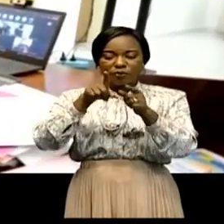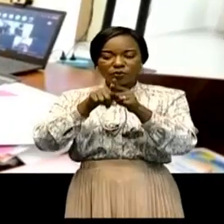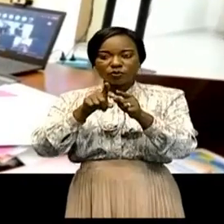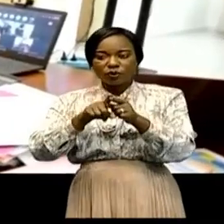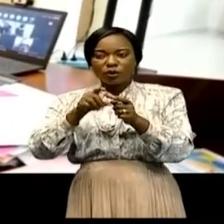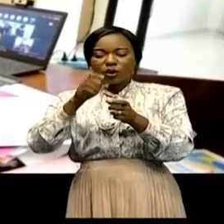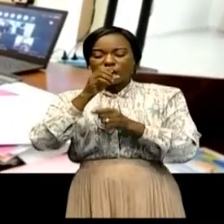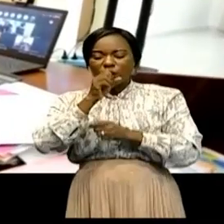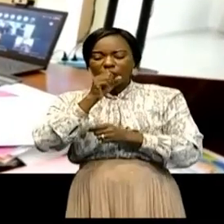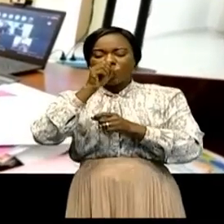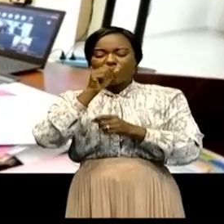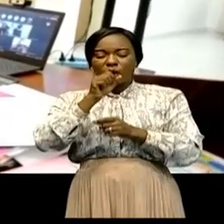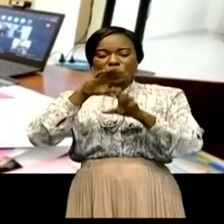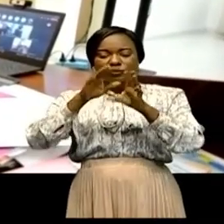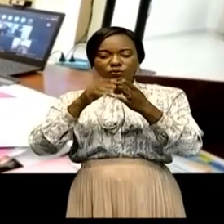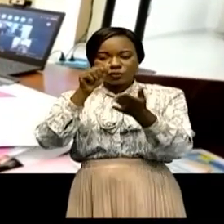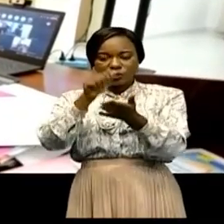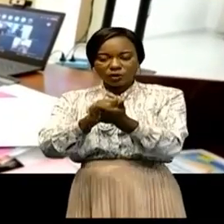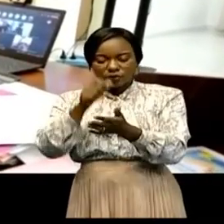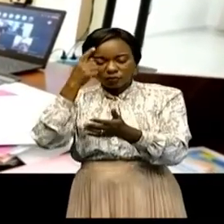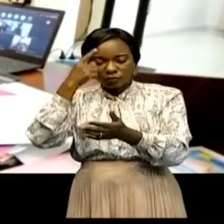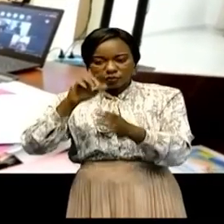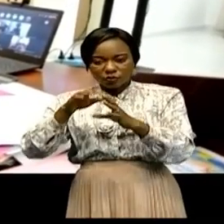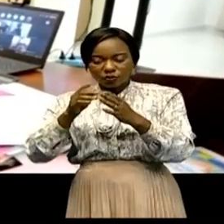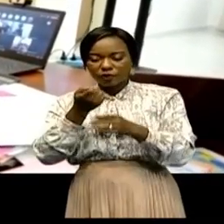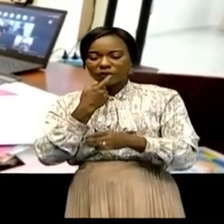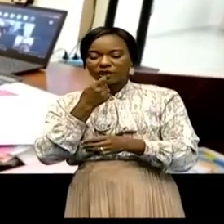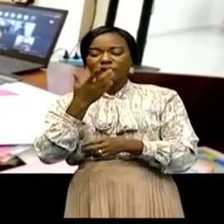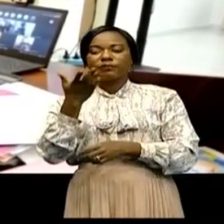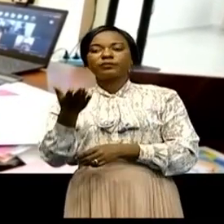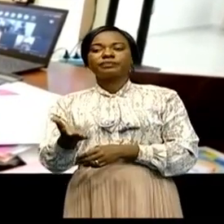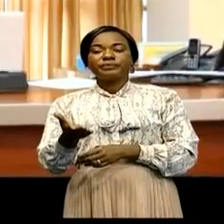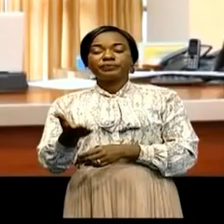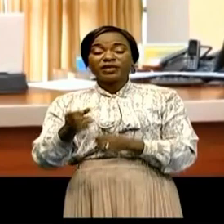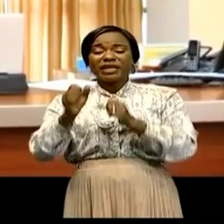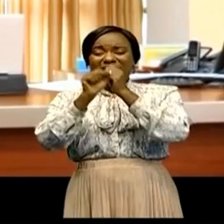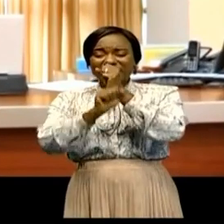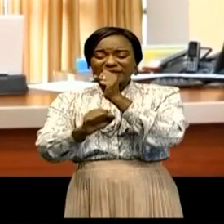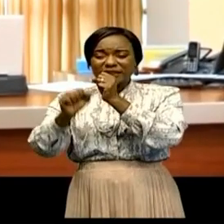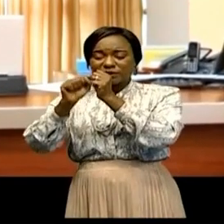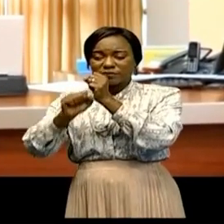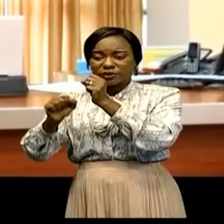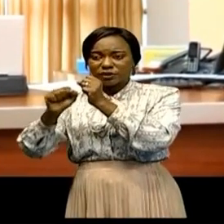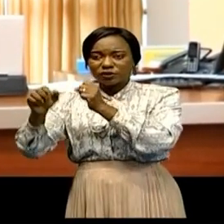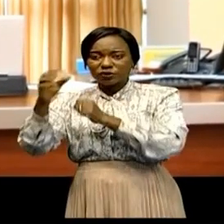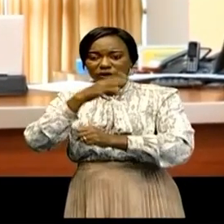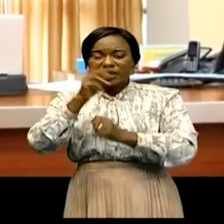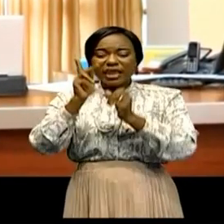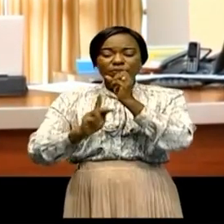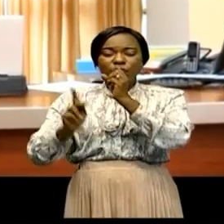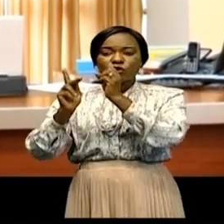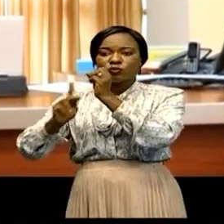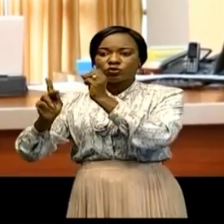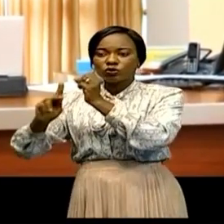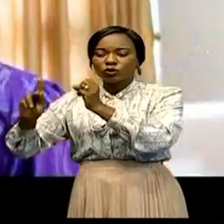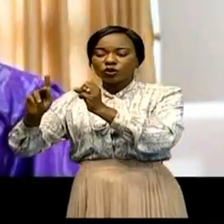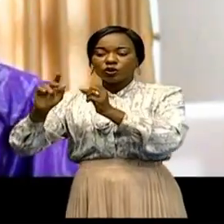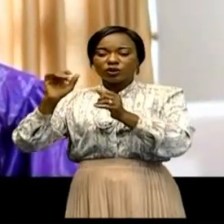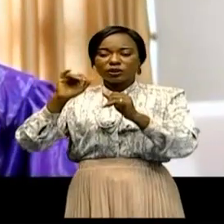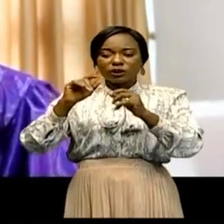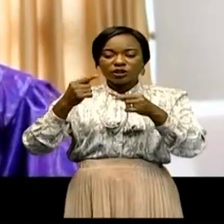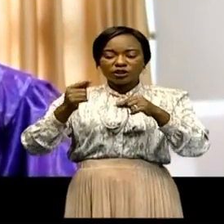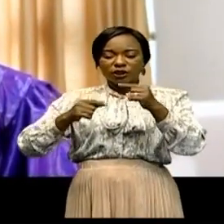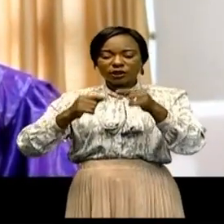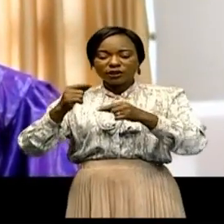hôpitaux et amélioration de la référence médicale, la sensibilisation et la promotion des gestes barrières,